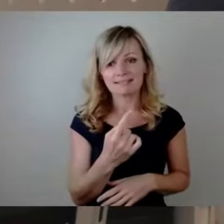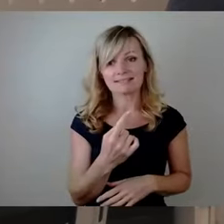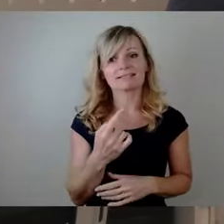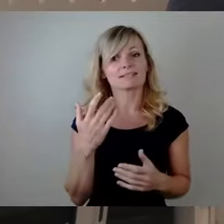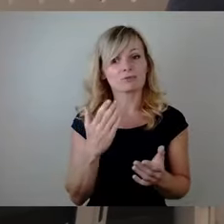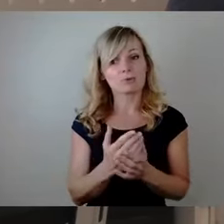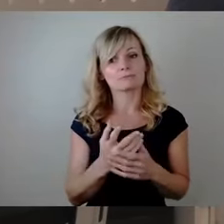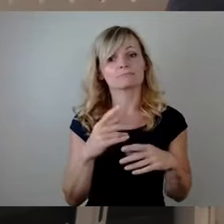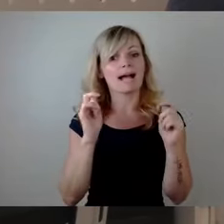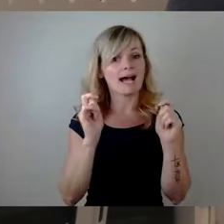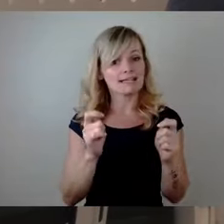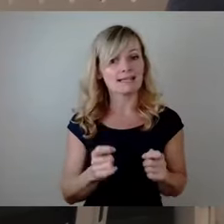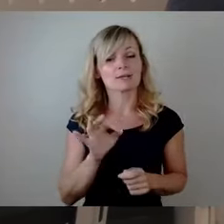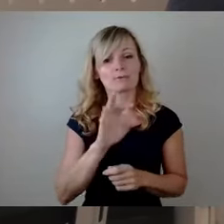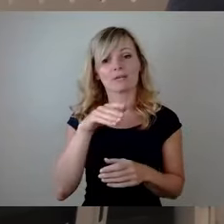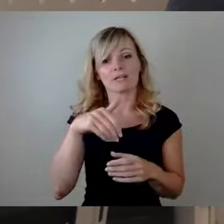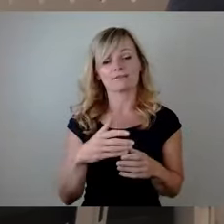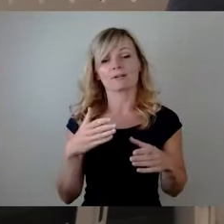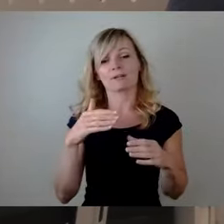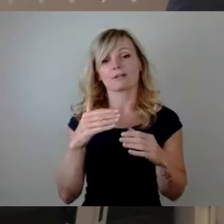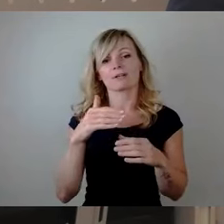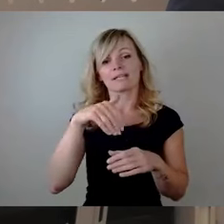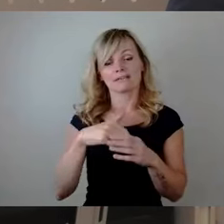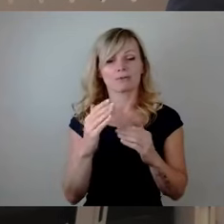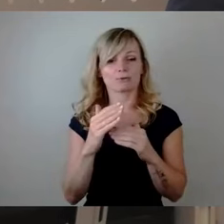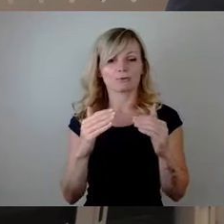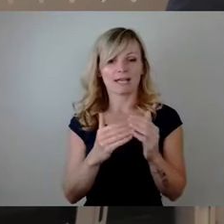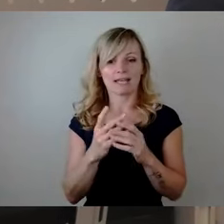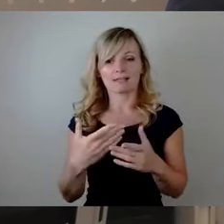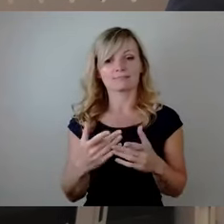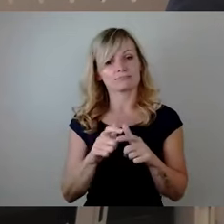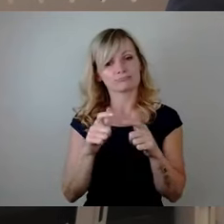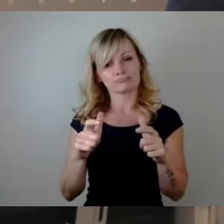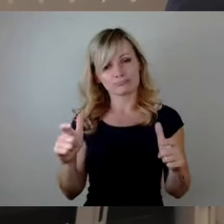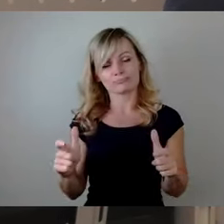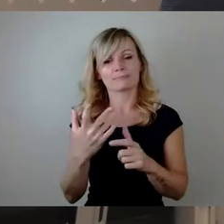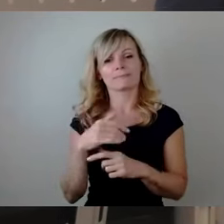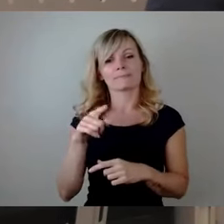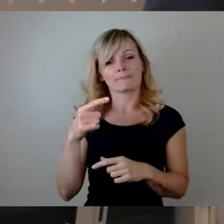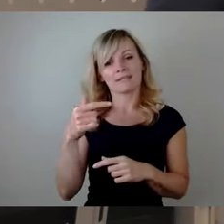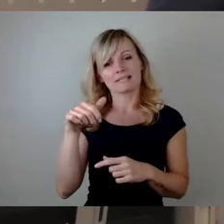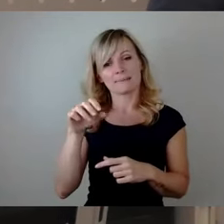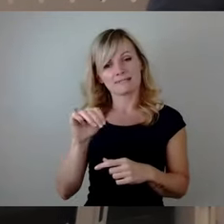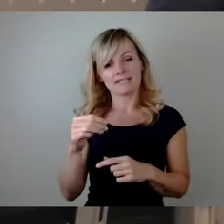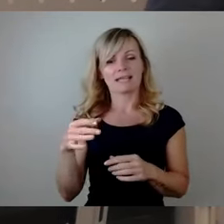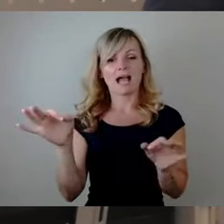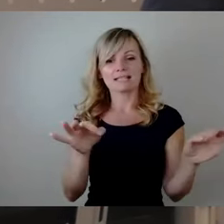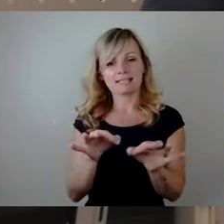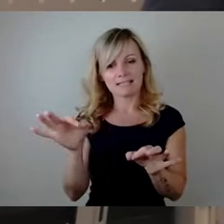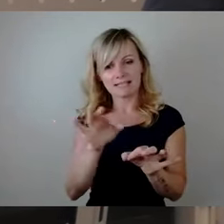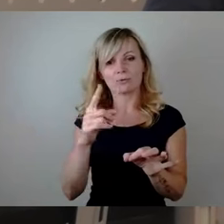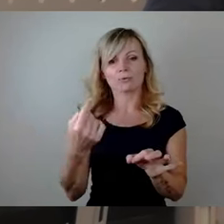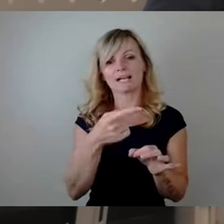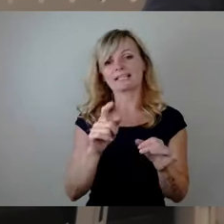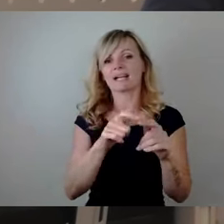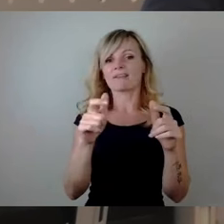infrastrukturellen Erschließung des Dresdner-Nordens geschlossen, die sich vor allen Dingen auch mit der TSMC-Antiedlung und auch mit der Antiedlung der anderen Werke zur